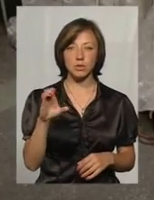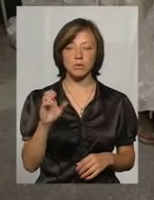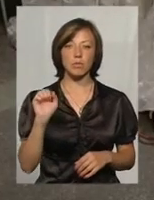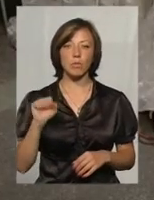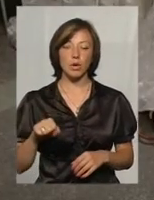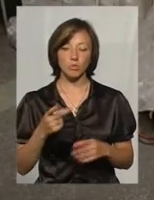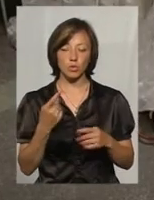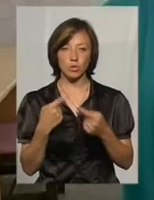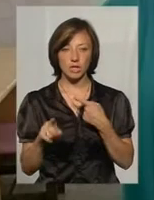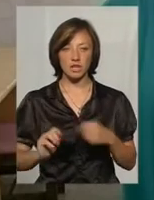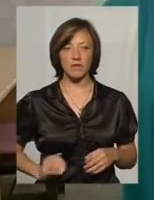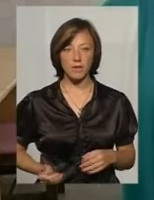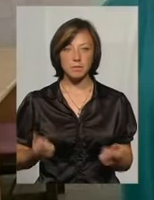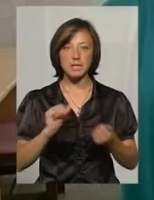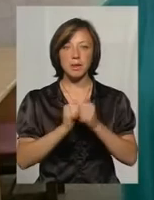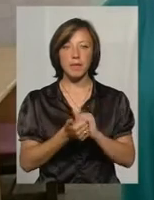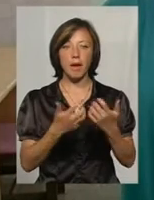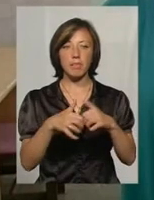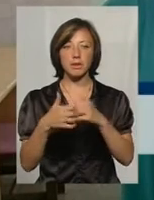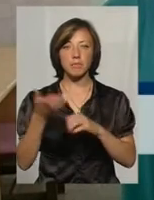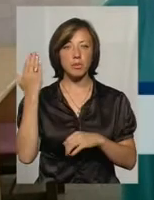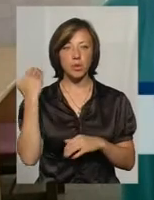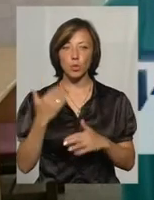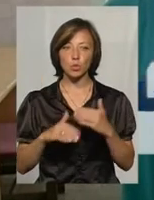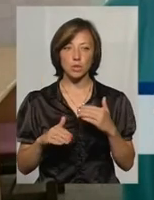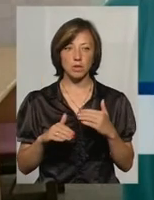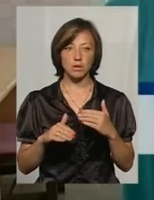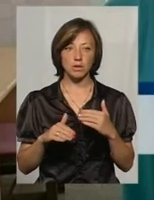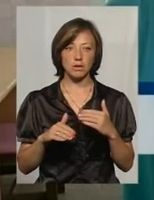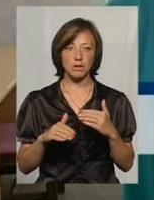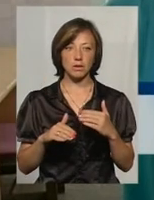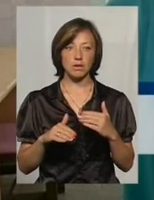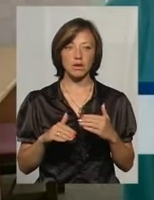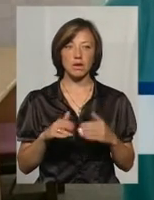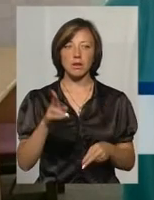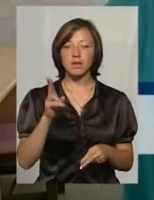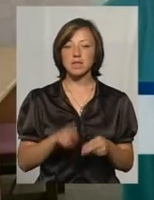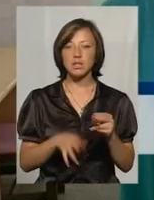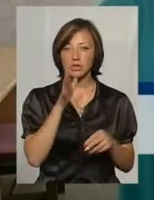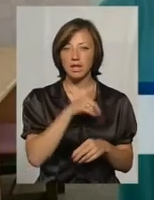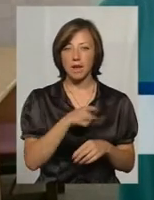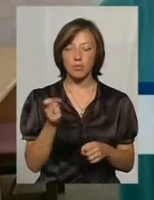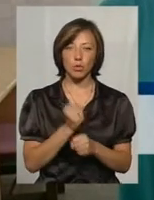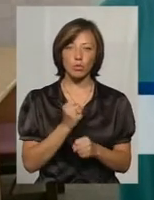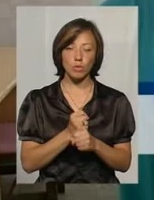проведена в зв'язку з тим, що попередні апарати вже випрацювали свій термін.